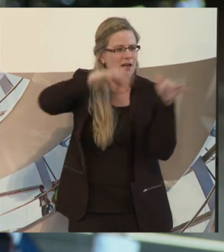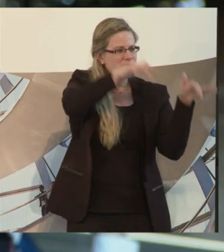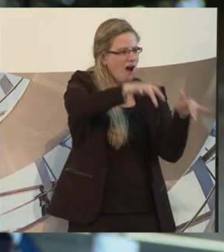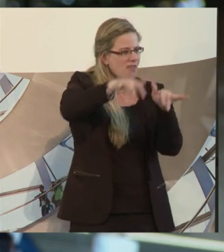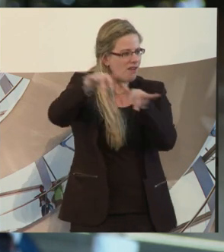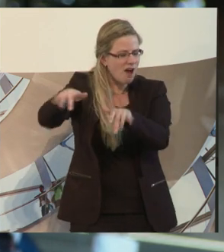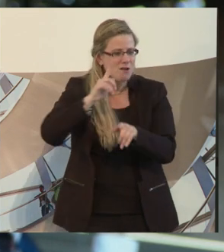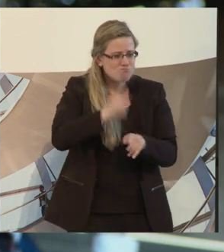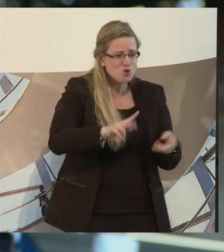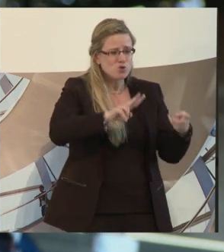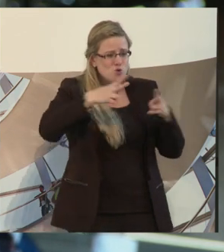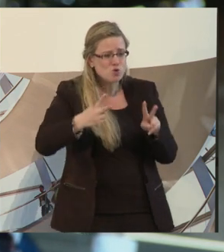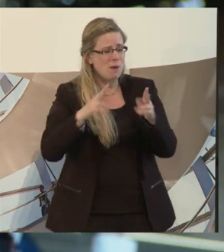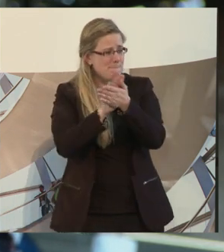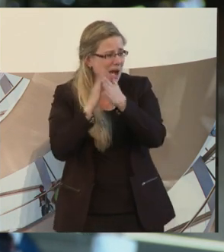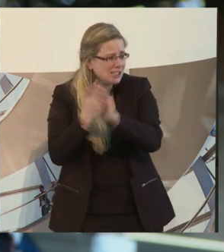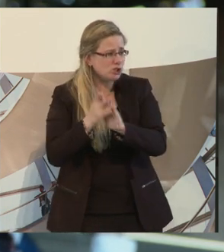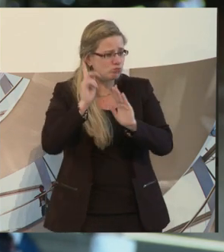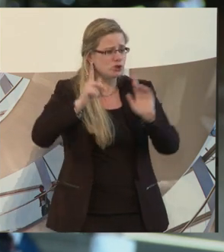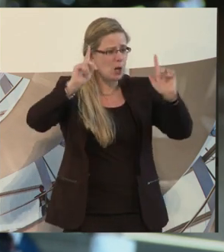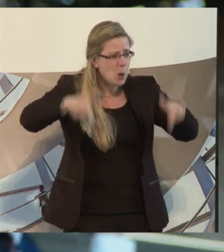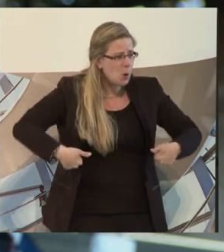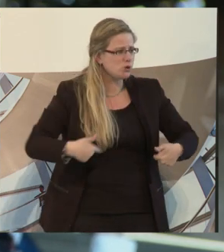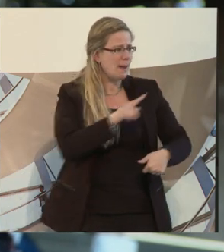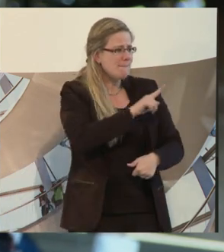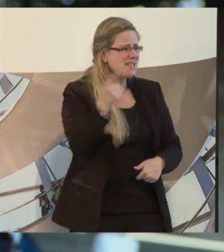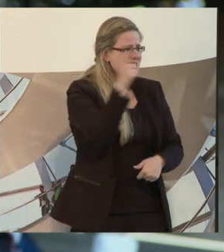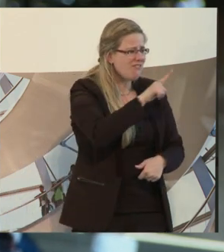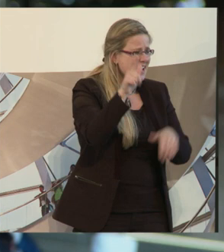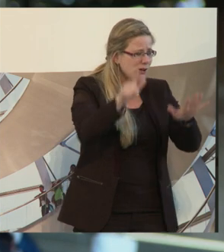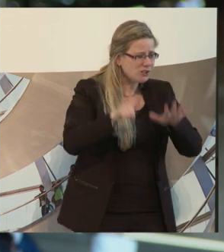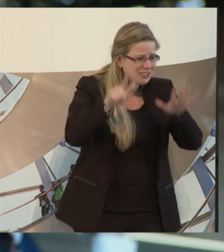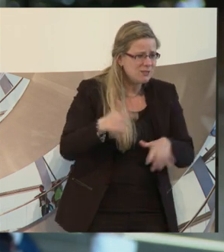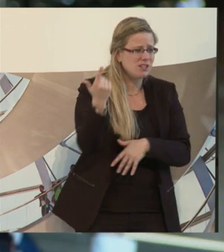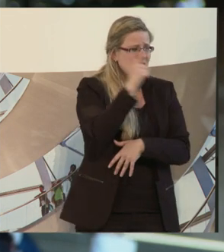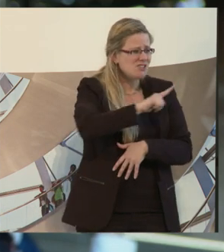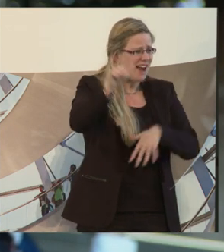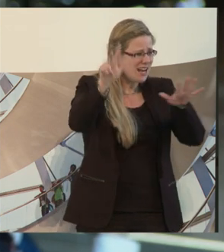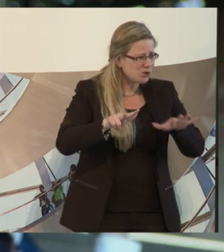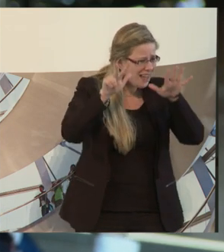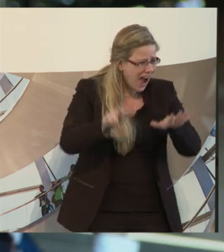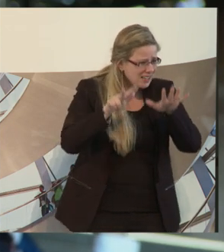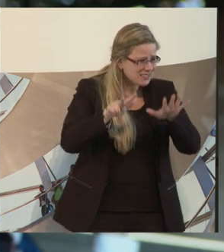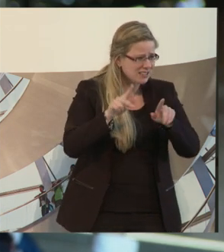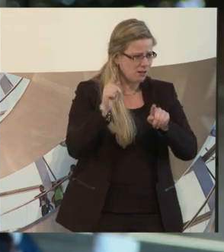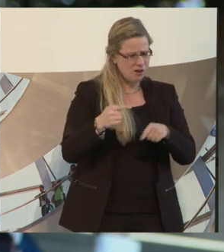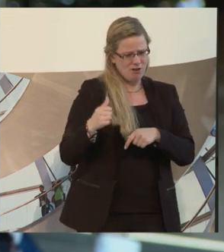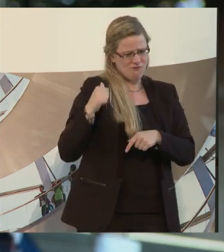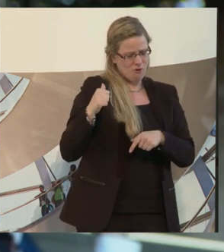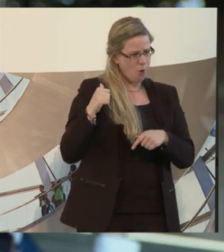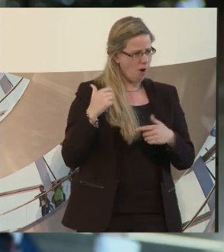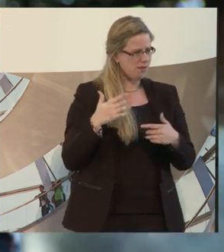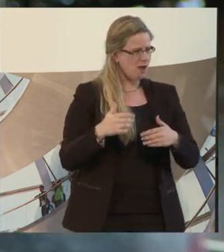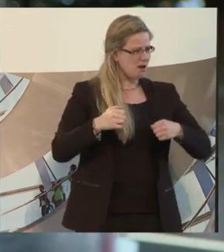wird. Hauptsache, es geht richtig los. Also bis 2017, 2018 hat der Herr Gabriel ja im